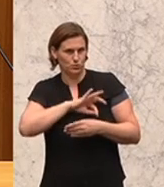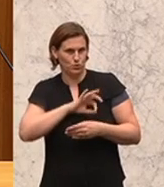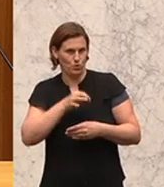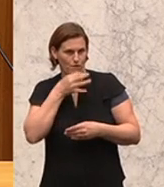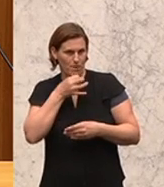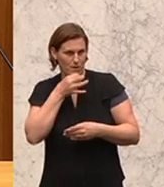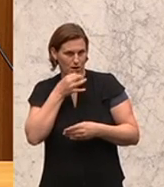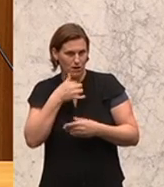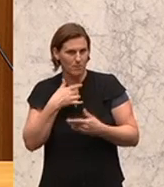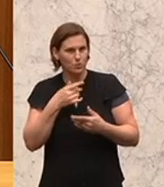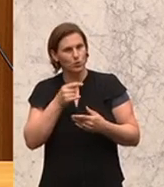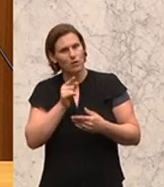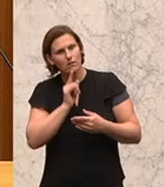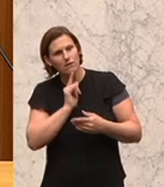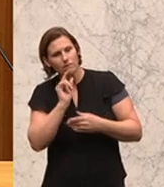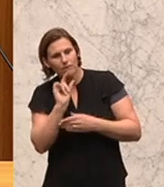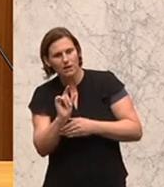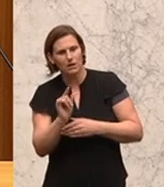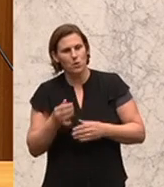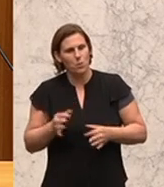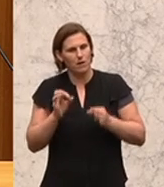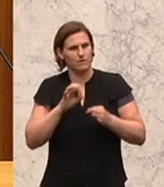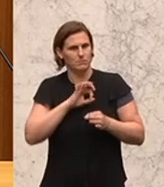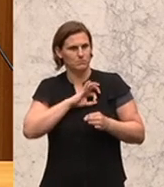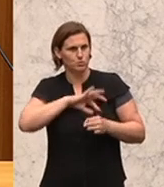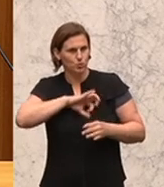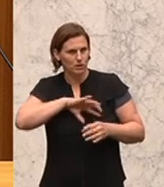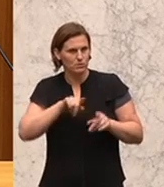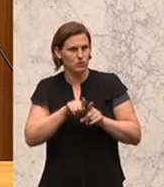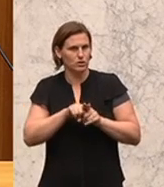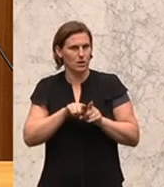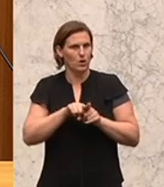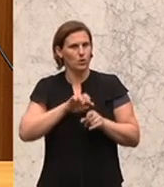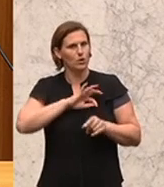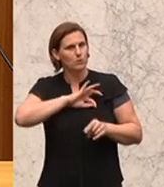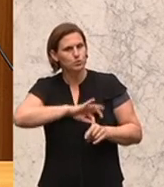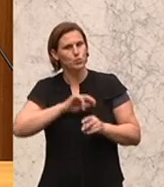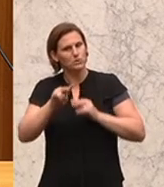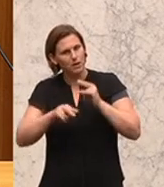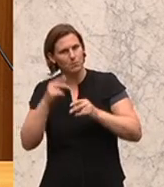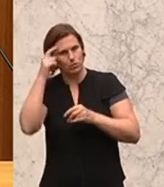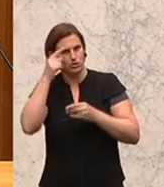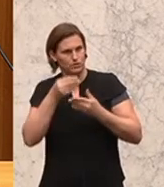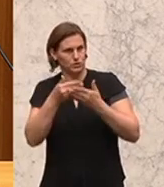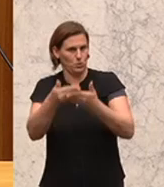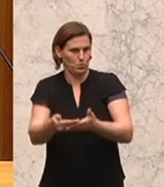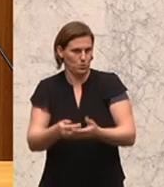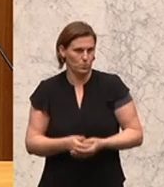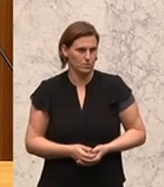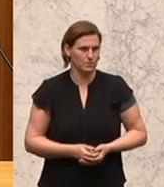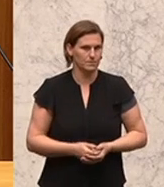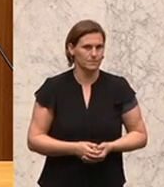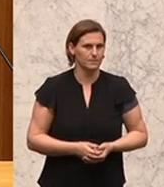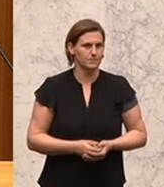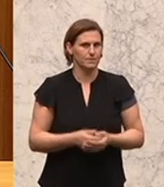sehr wenige bekommen dann qualifizierte psychiatrische und psychotherapeutische Versorgung. Auch deswegen,